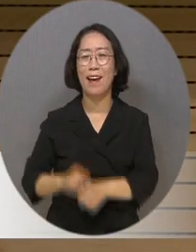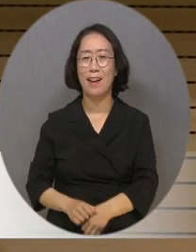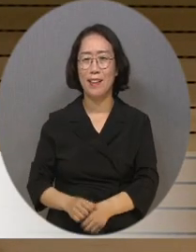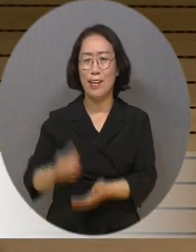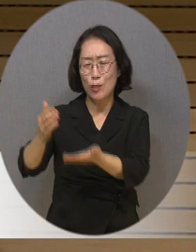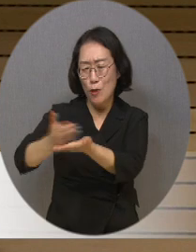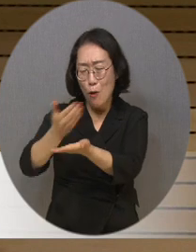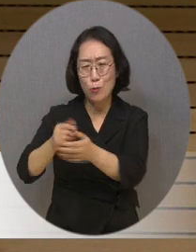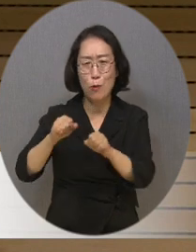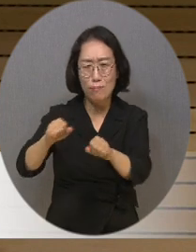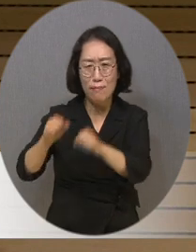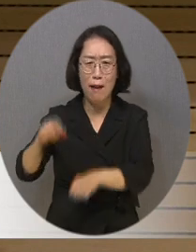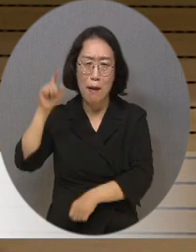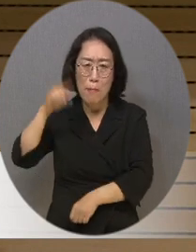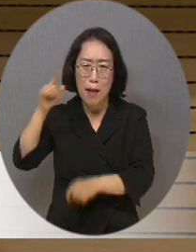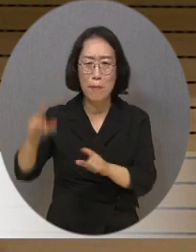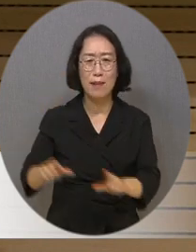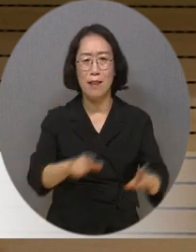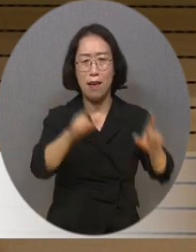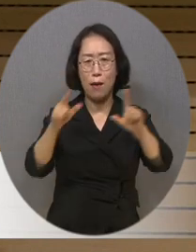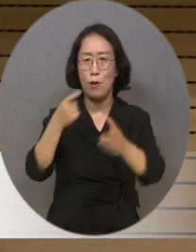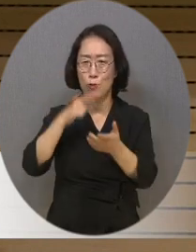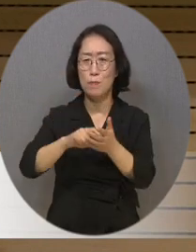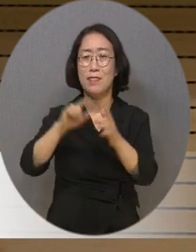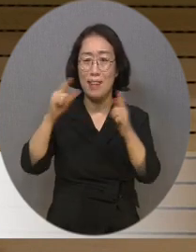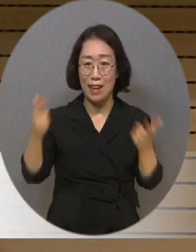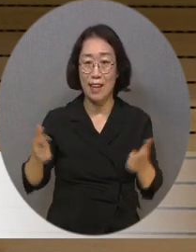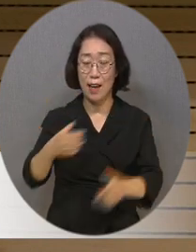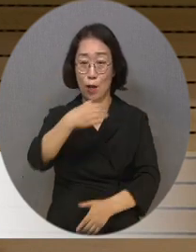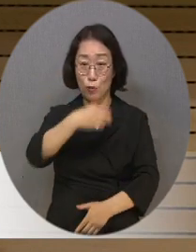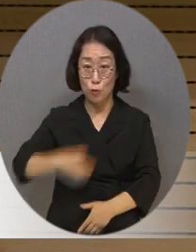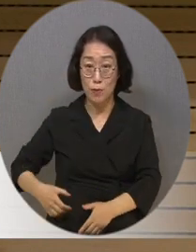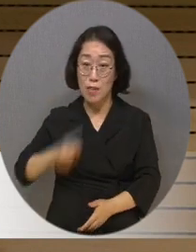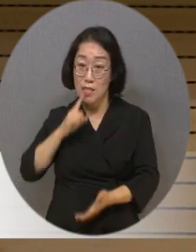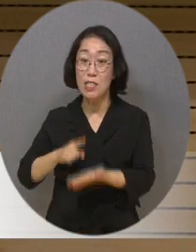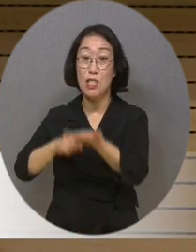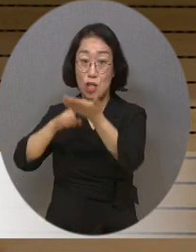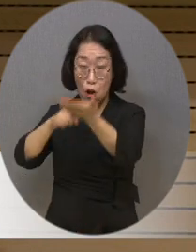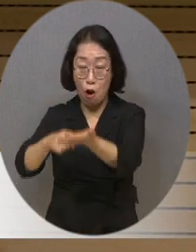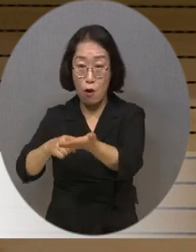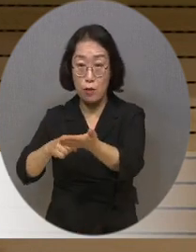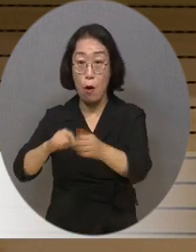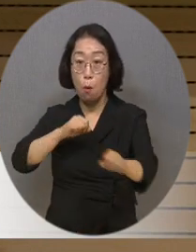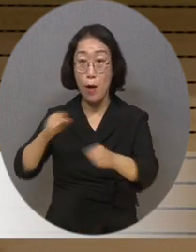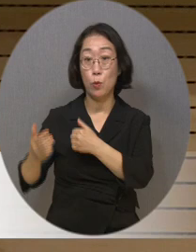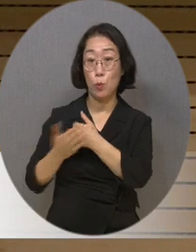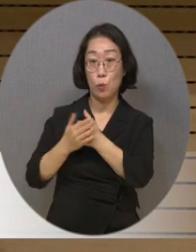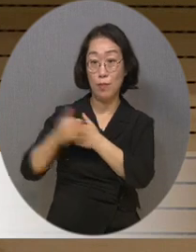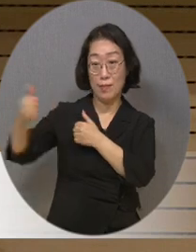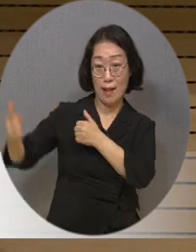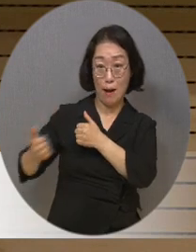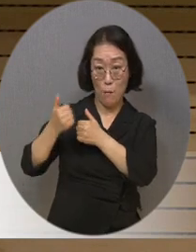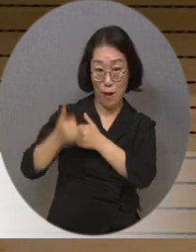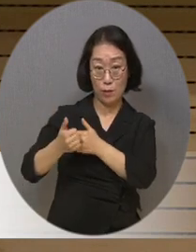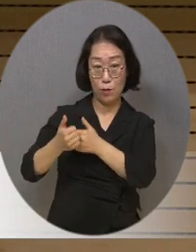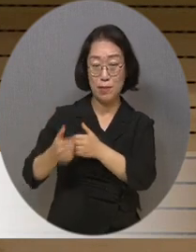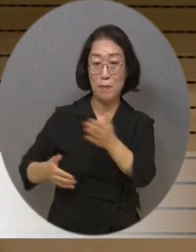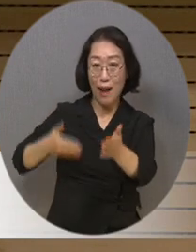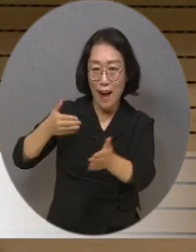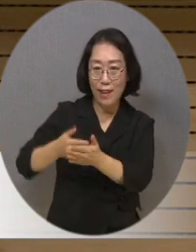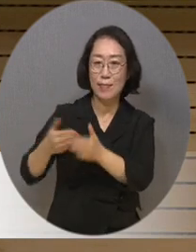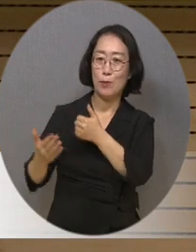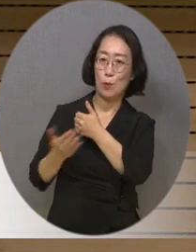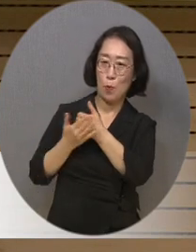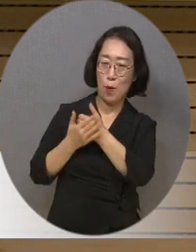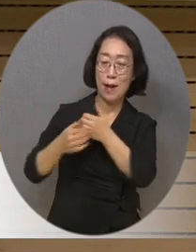일상생활에 도움이 필요해 주민센터에 신청해서 활동 지원사님을 만나서 지금까지 제가